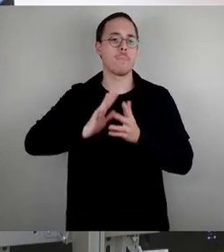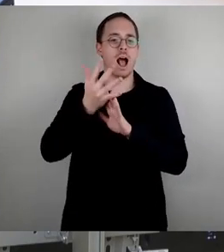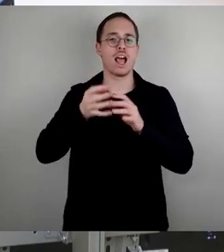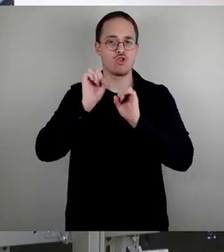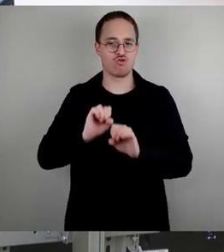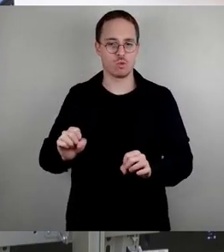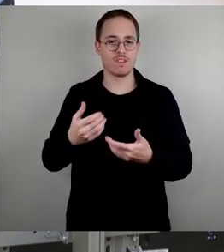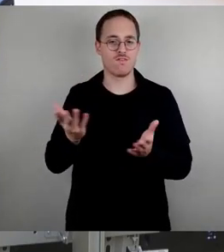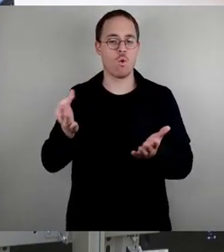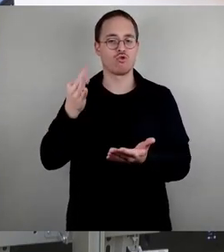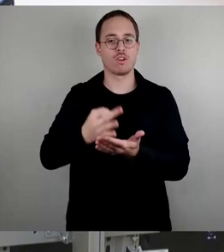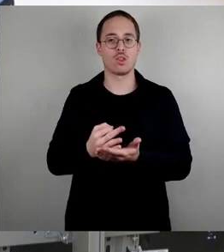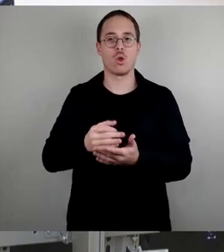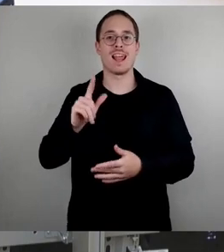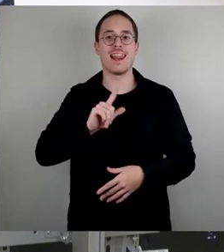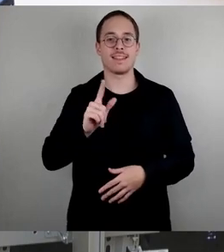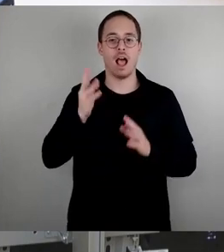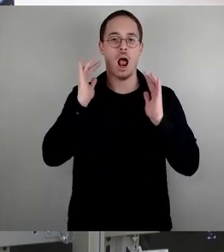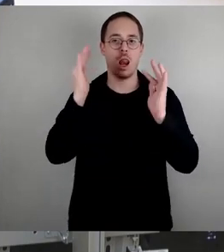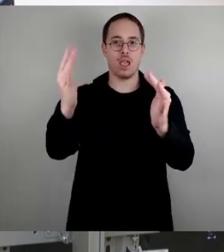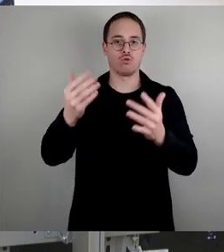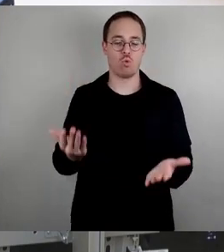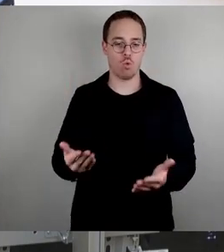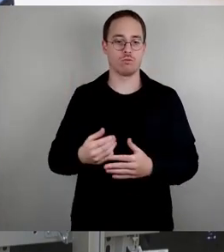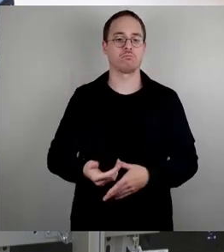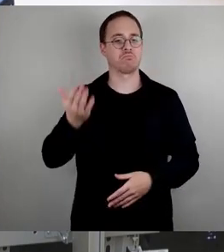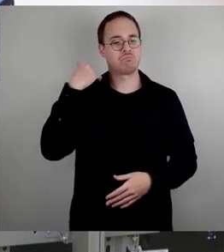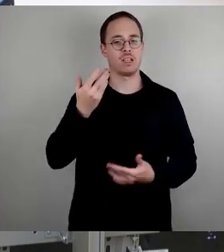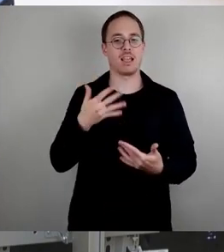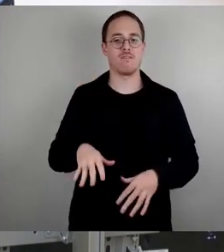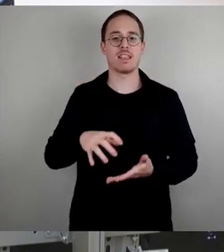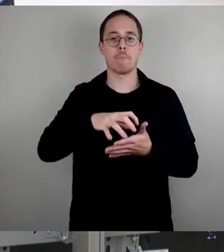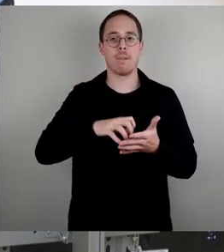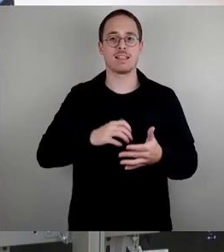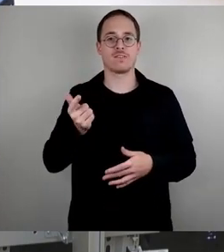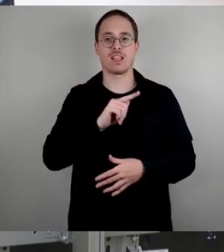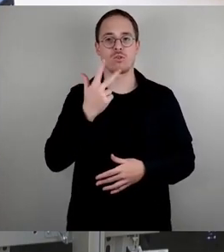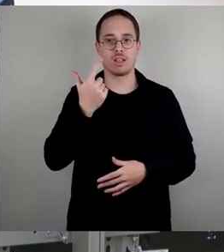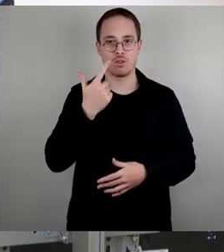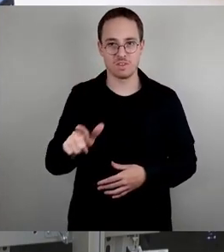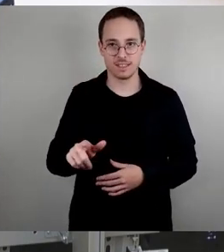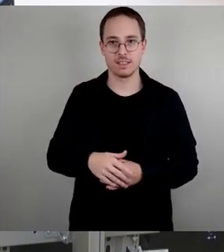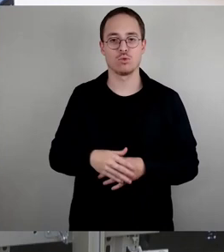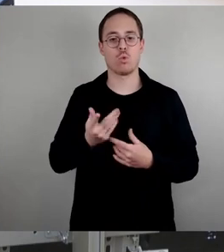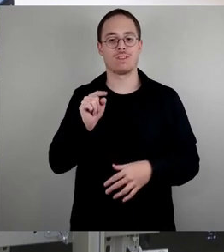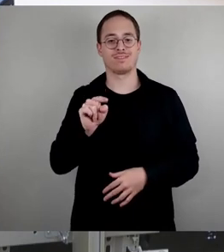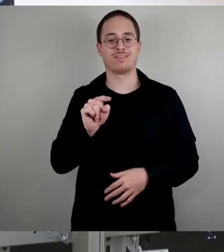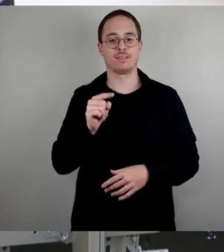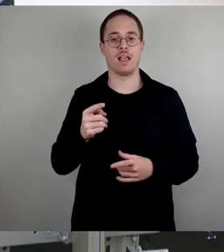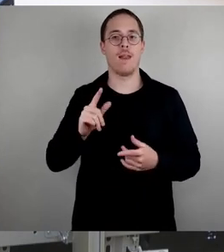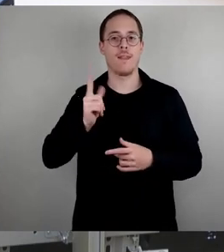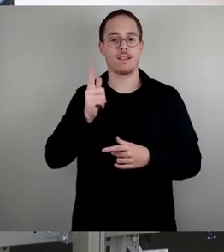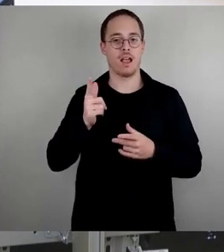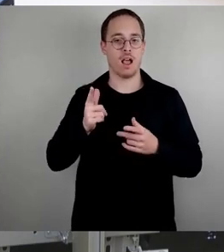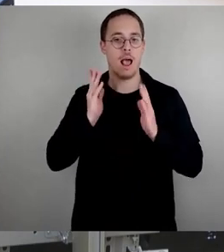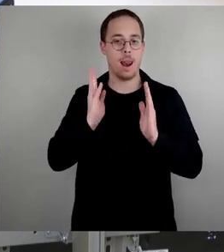daran erinnern. Im März 2023 haben wir hier schon mal debattiert. Da ging es um die Anbietung der Lingener Allee. Da ging es darum, dass wir als Fraktion